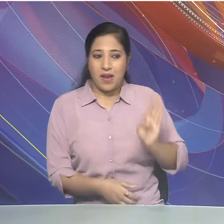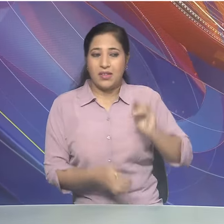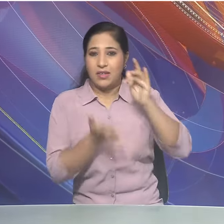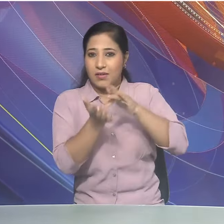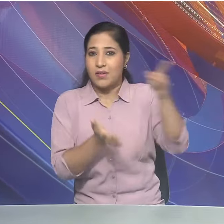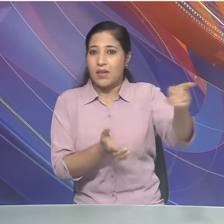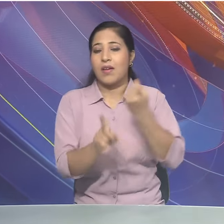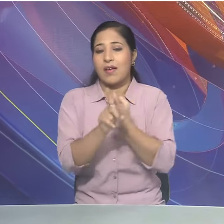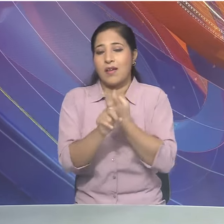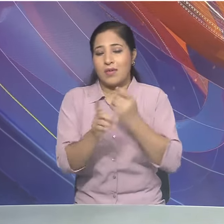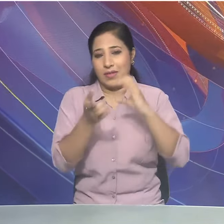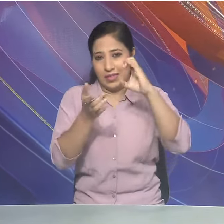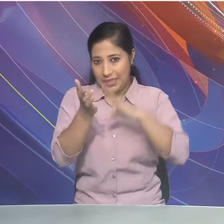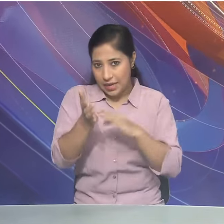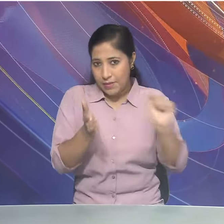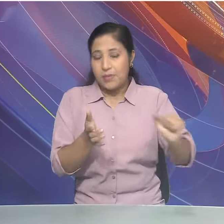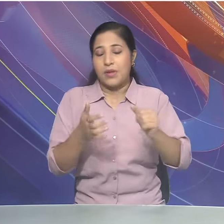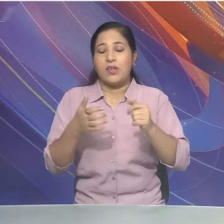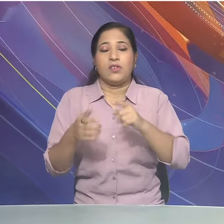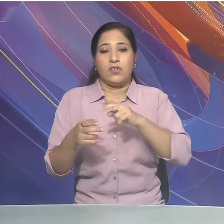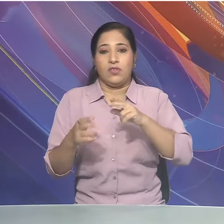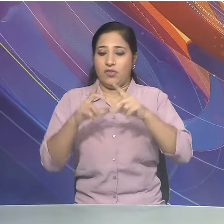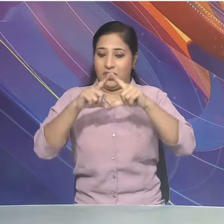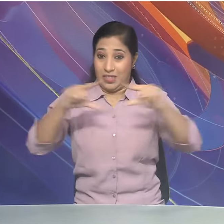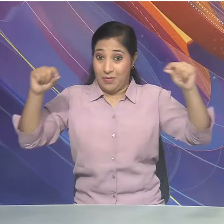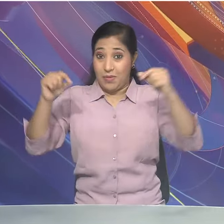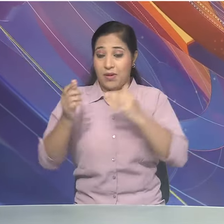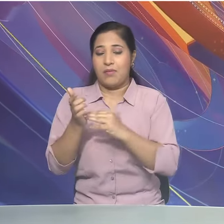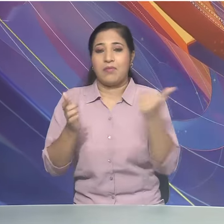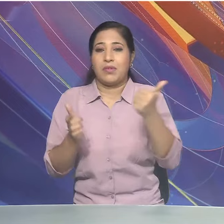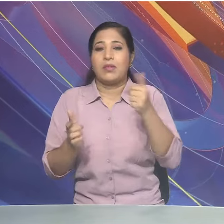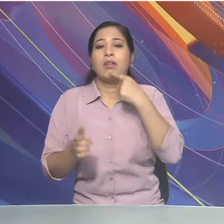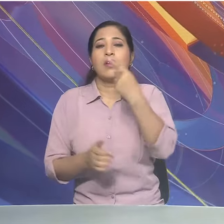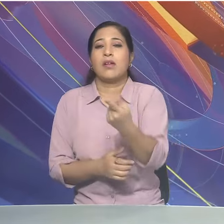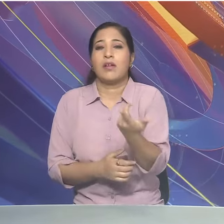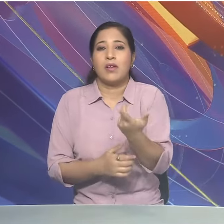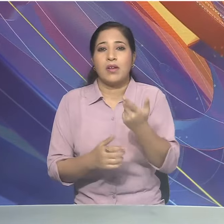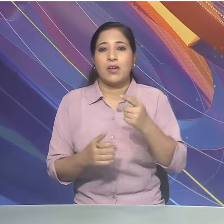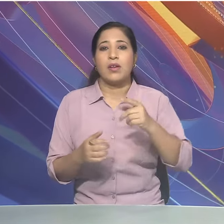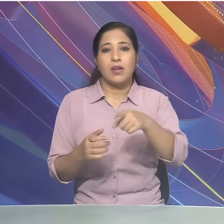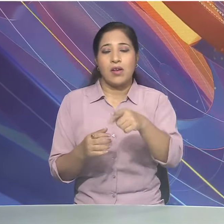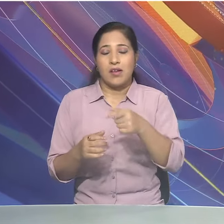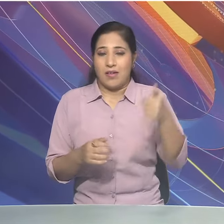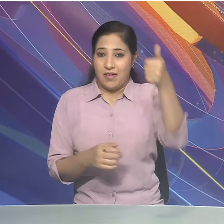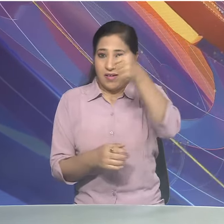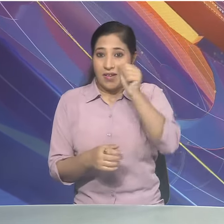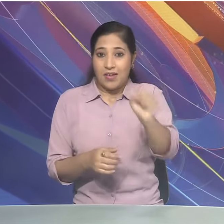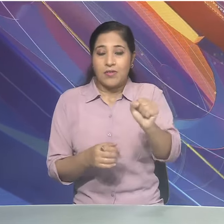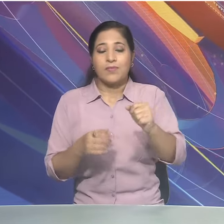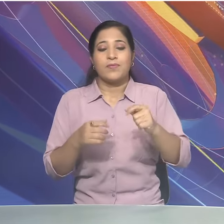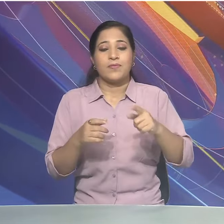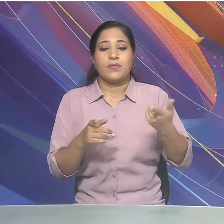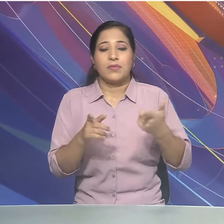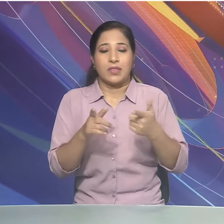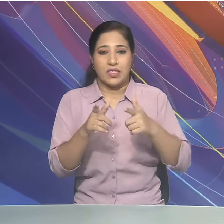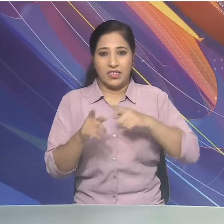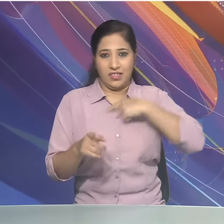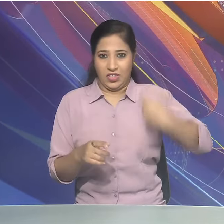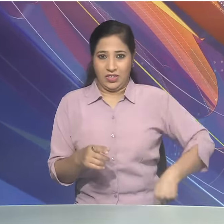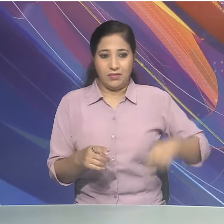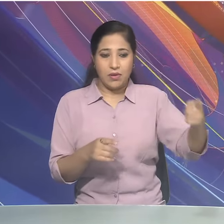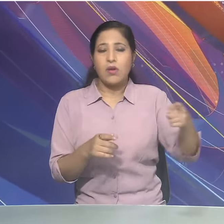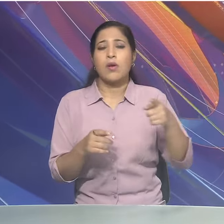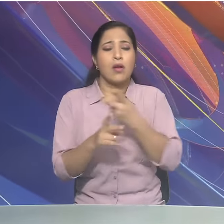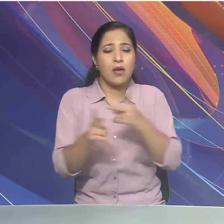कारलोस फ्रांका जापानी विदेश मंत्री योशी माशा हयाशी और जर्मनी की विदेश मंत्री एनालेना